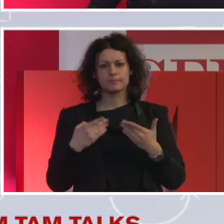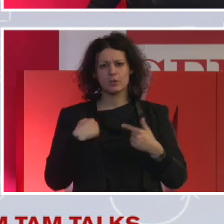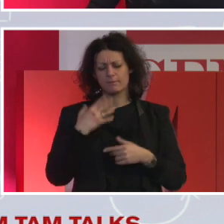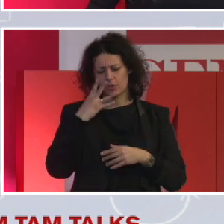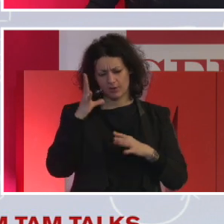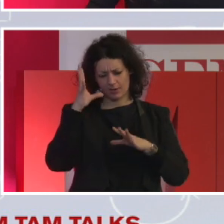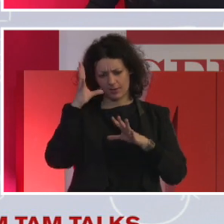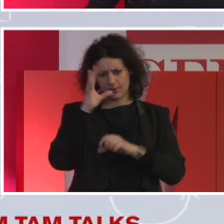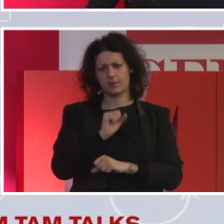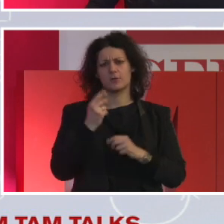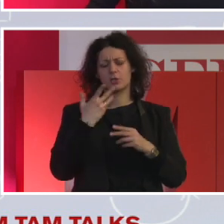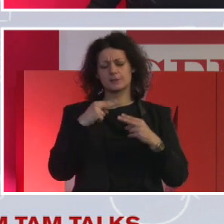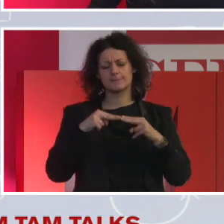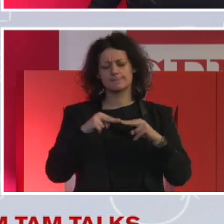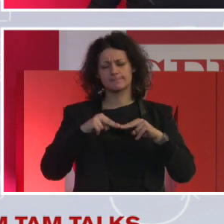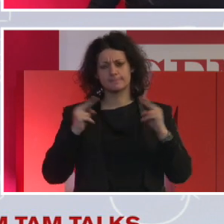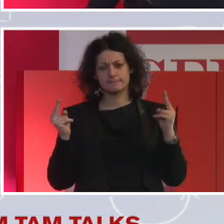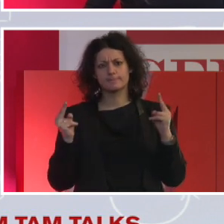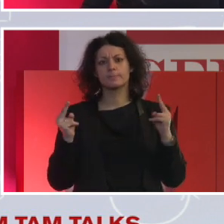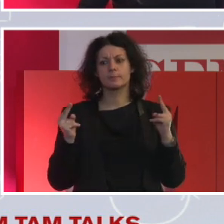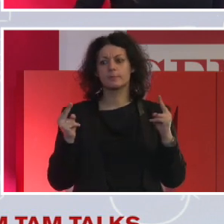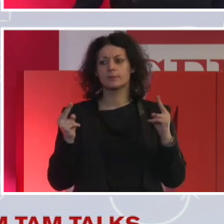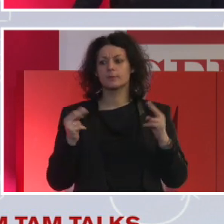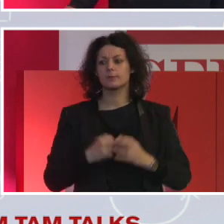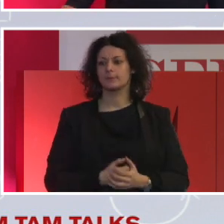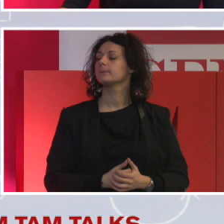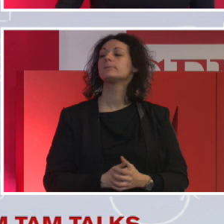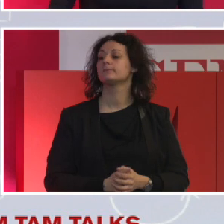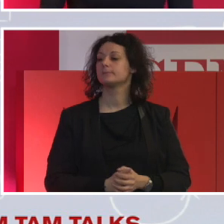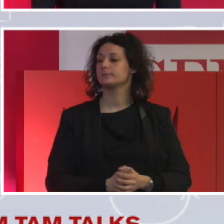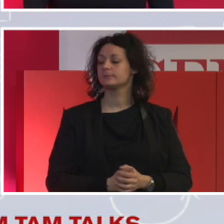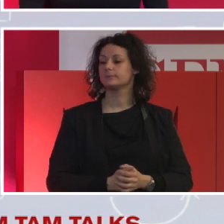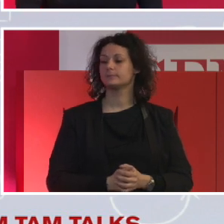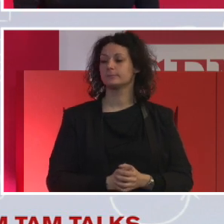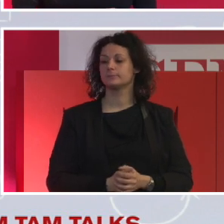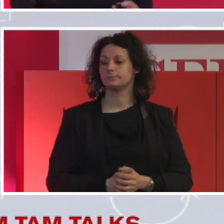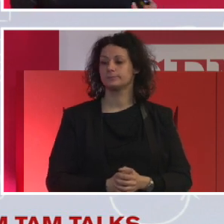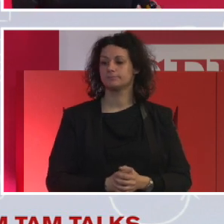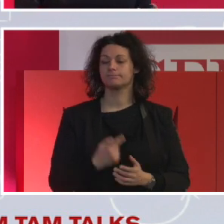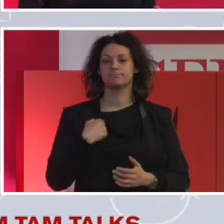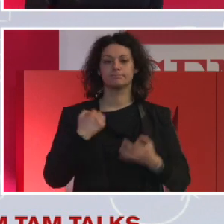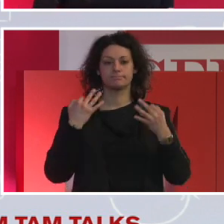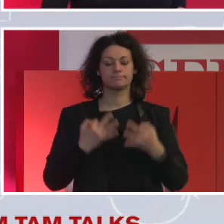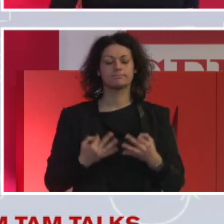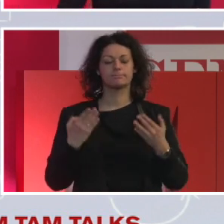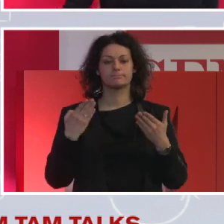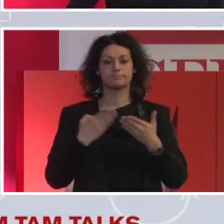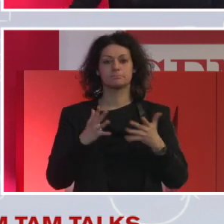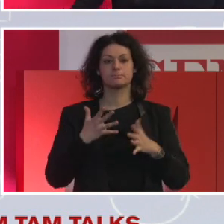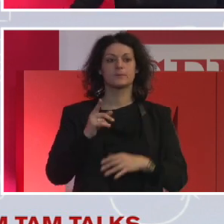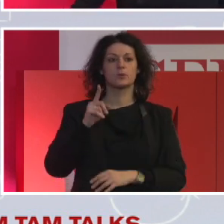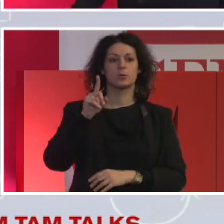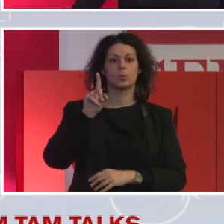scoprire. Non era solo io, anche gli altri, e ora vi vorrei far vedere. In uno studio di oltre 1.600